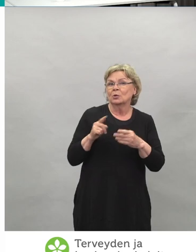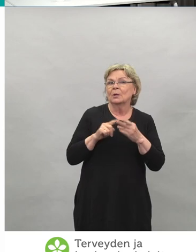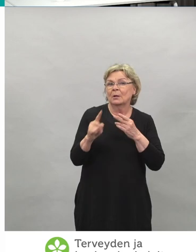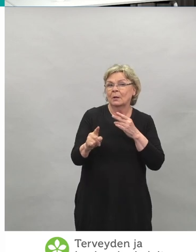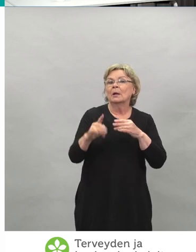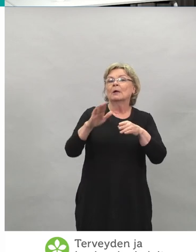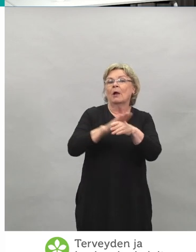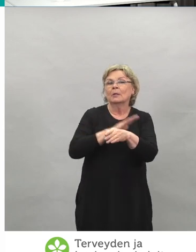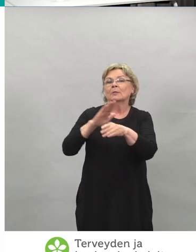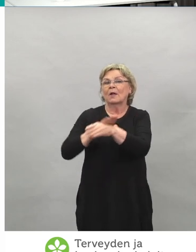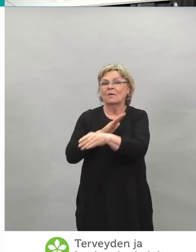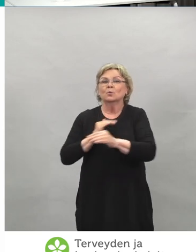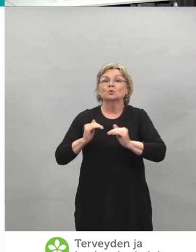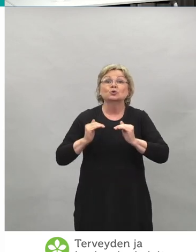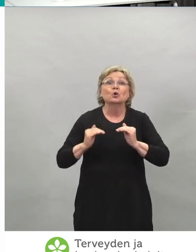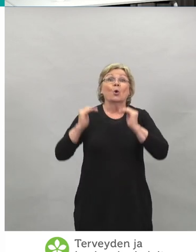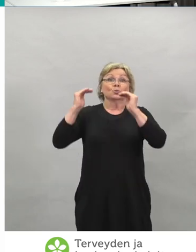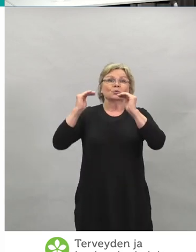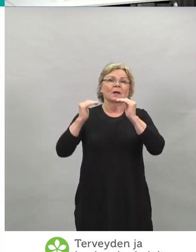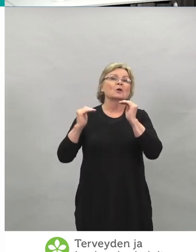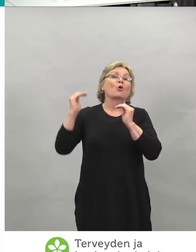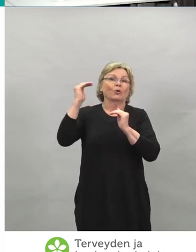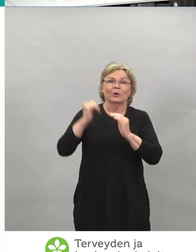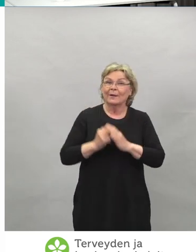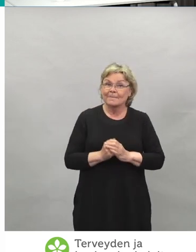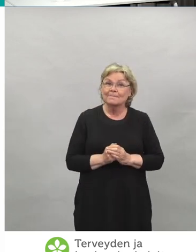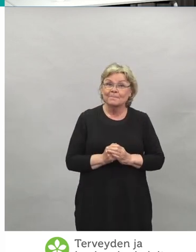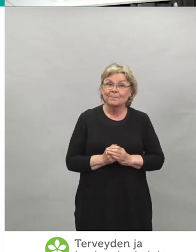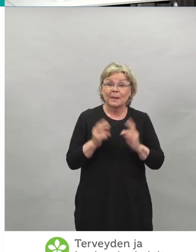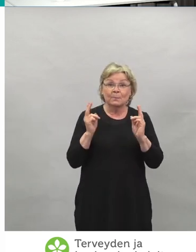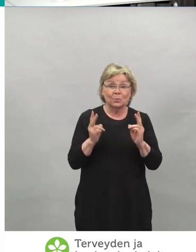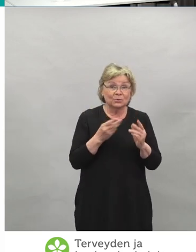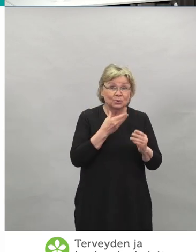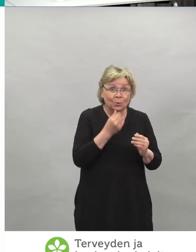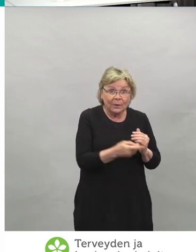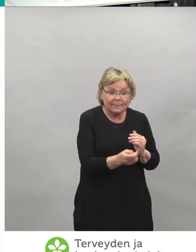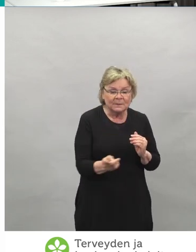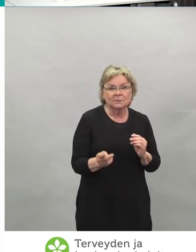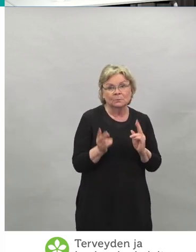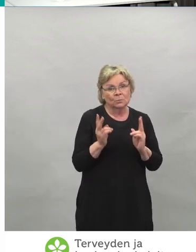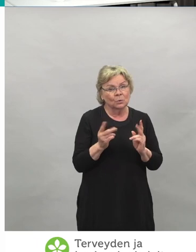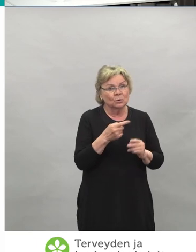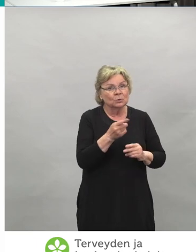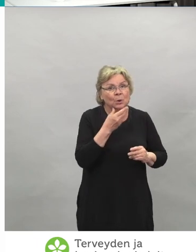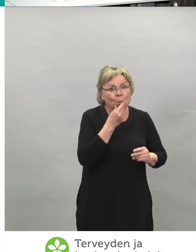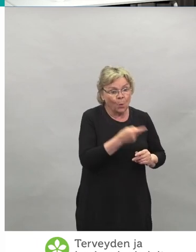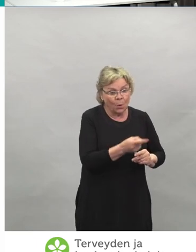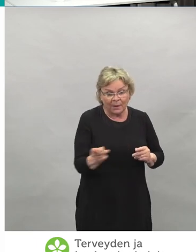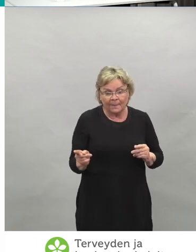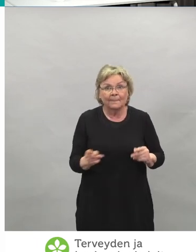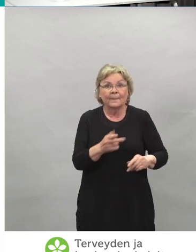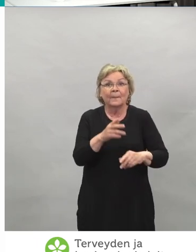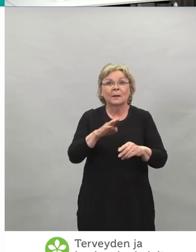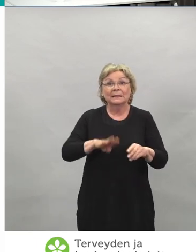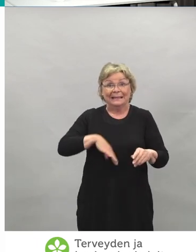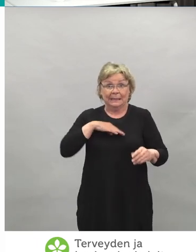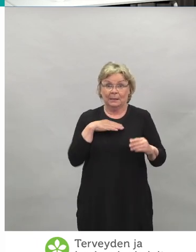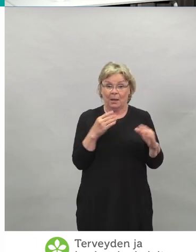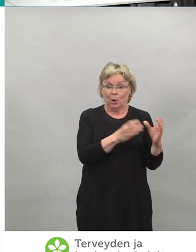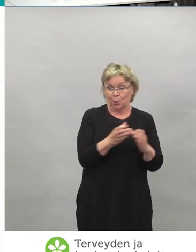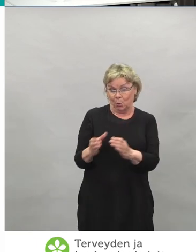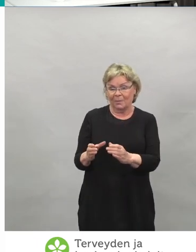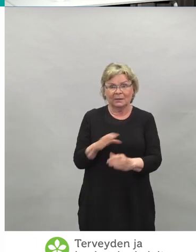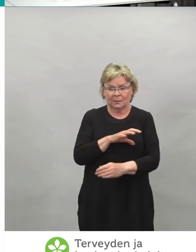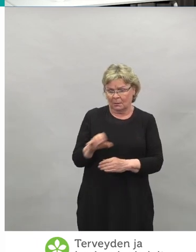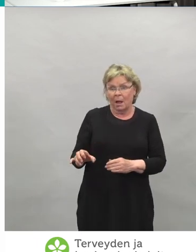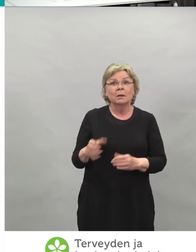toivottavasti ihan nuoremmissa ikäryhmissäkin. Koska kyllä myös nuoremmat ikäryhmät tarvitsevat rokotteen. Tässä on